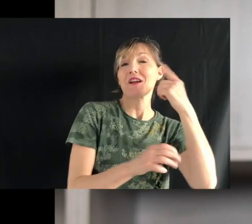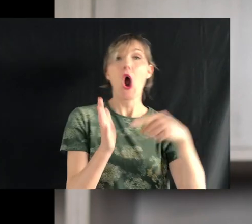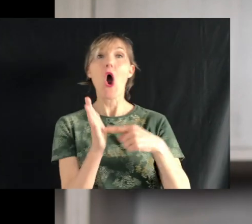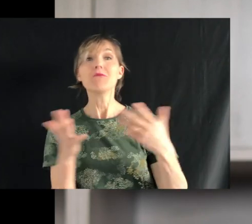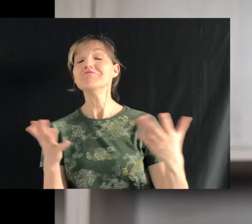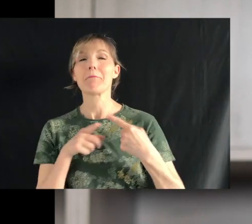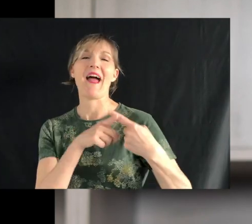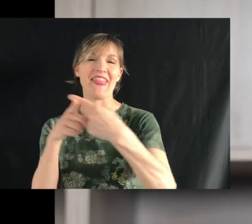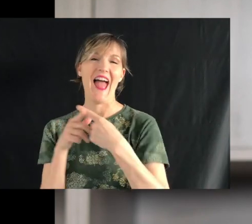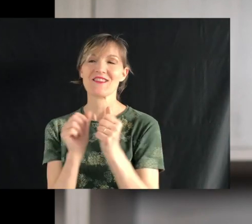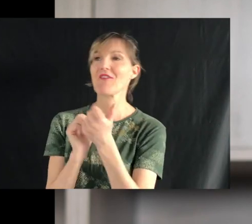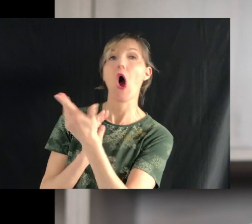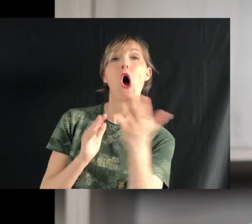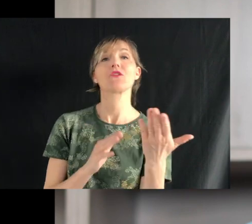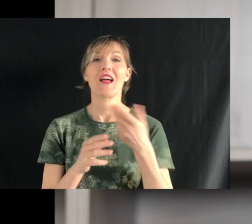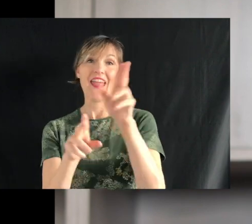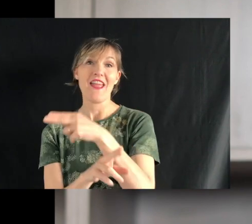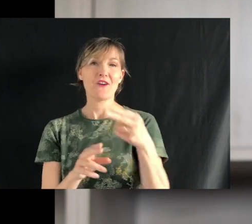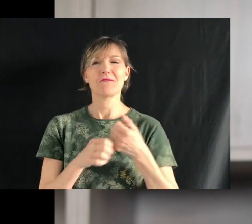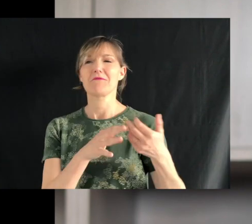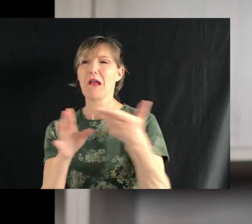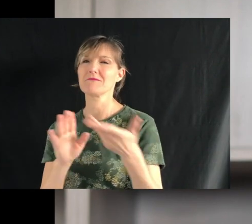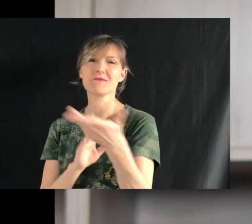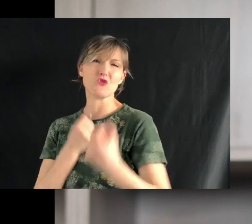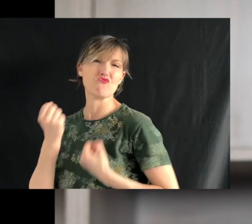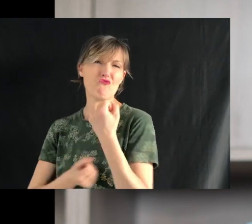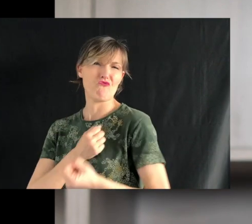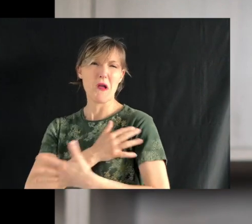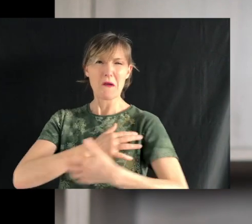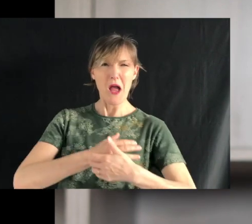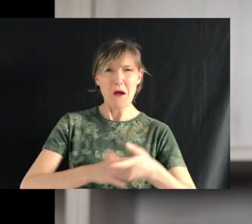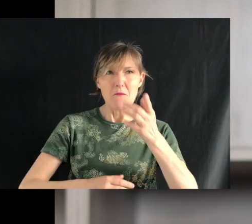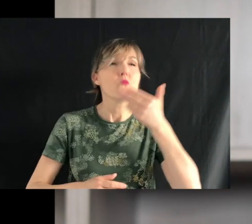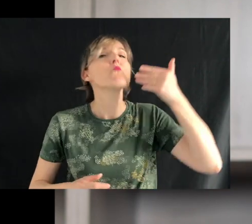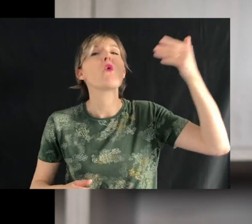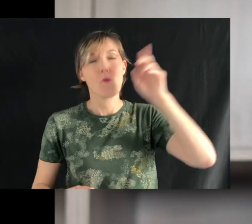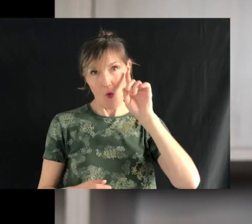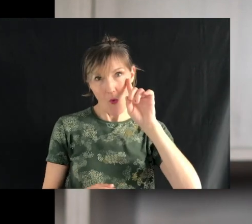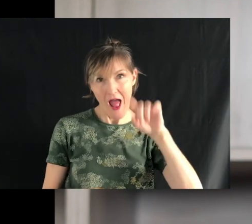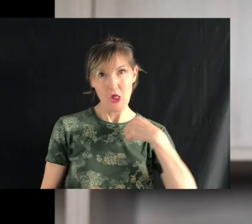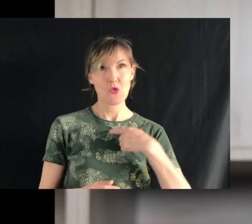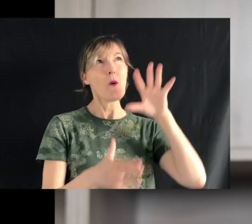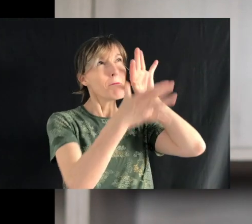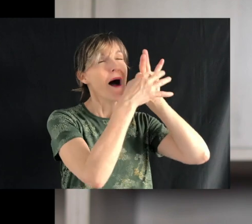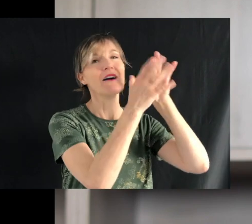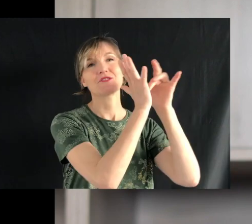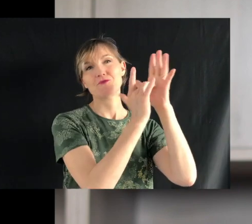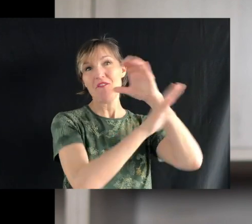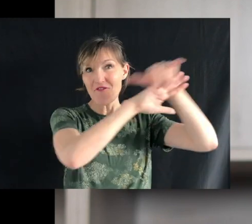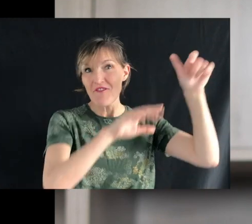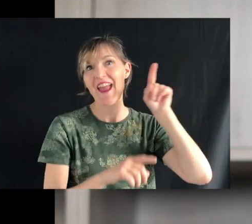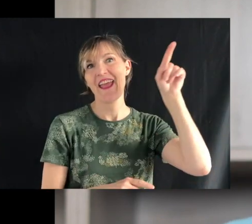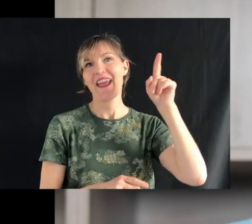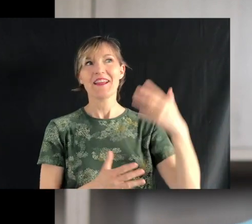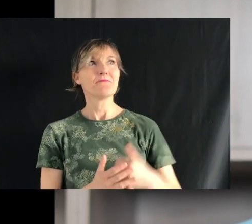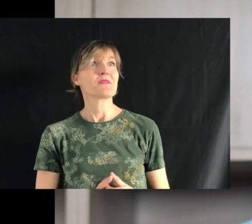partage l'Évangile avec les autres, ceux qui souffrent, ceux qui sont dans la misère, parce que nous, nous nous sommes identifiés à ce que Jésus